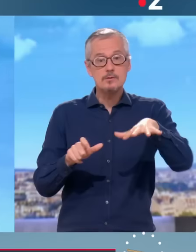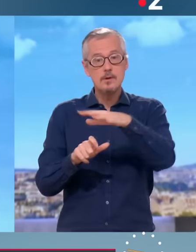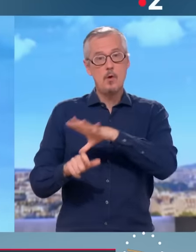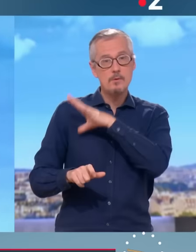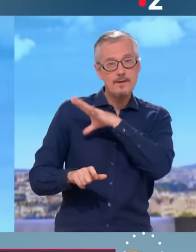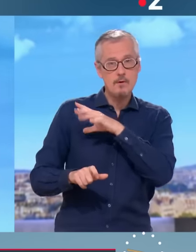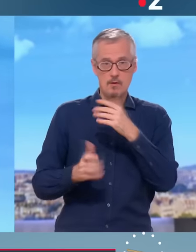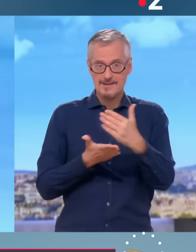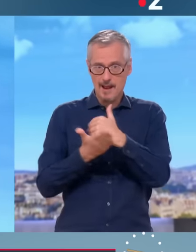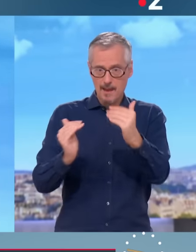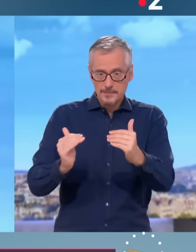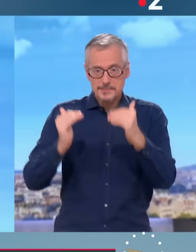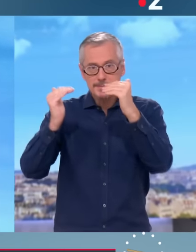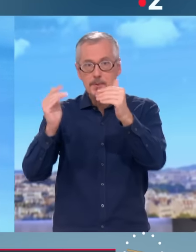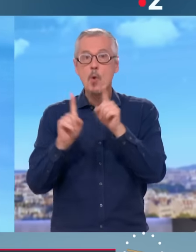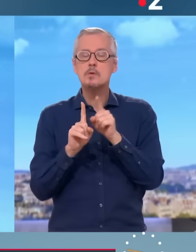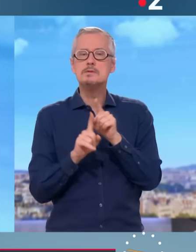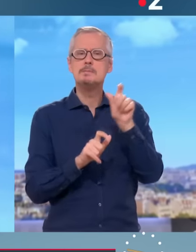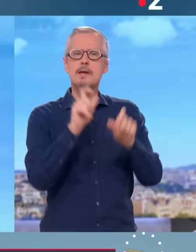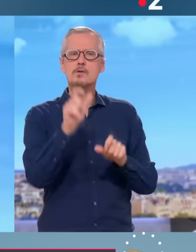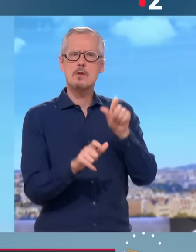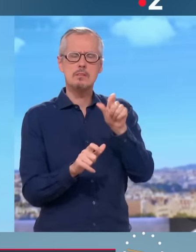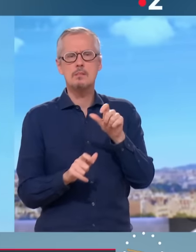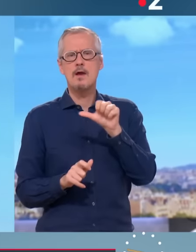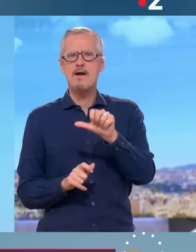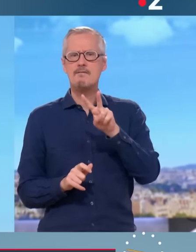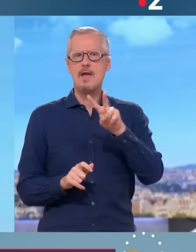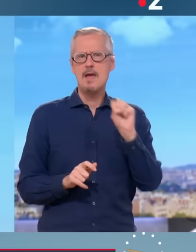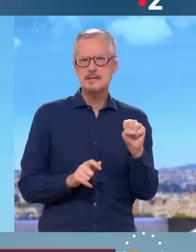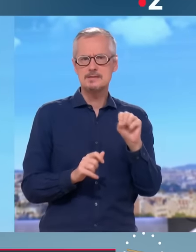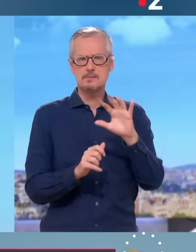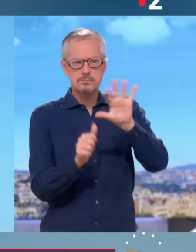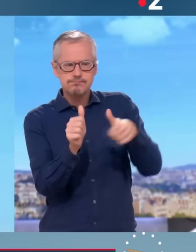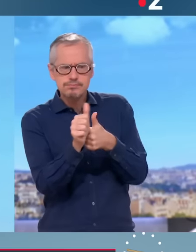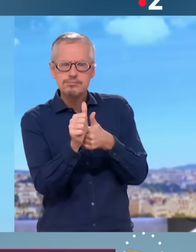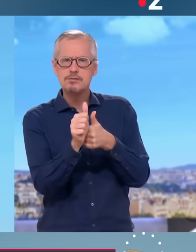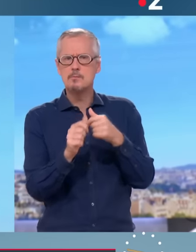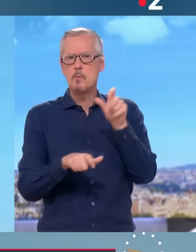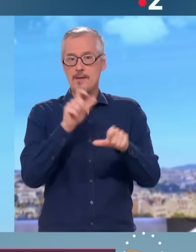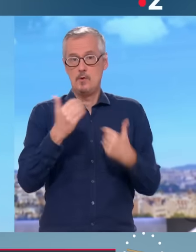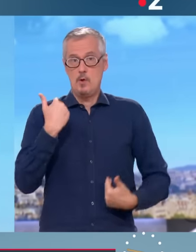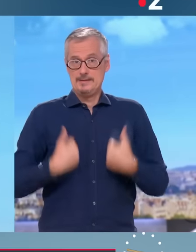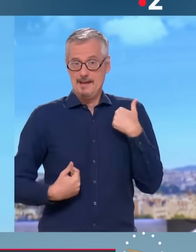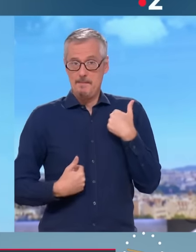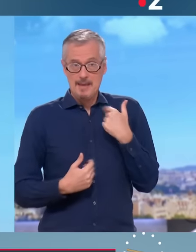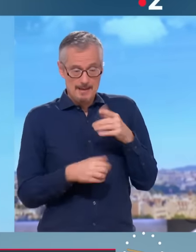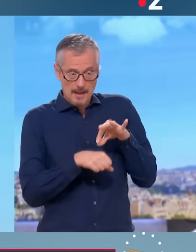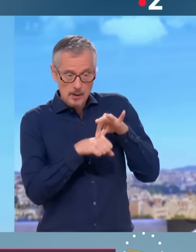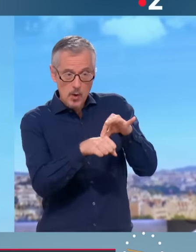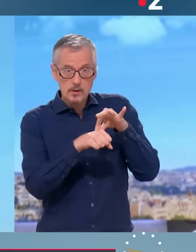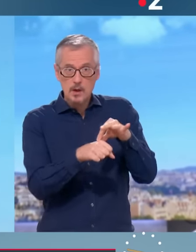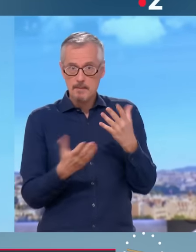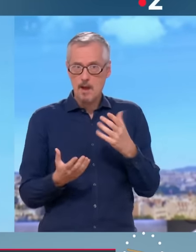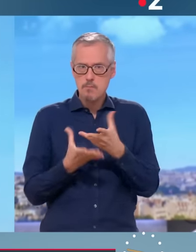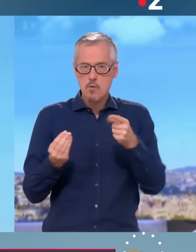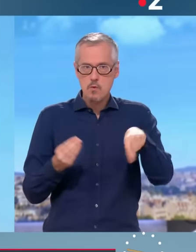question des auxiliaires de vie scolaire. Beaucoup d'enfants handicapés ne pourront pas rentrer à l'école en cette rentrée parce qu'il manque des auxiliaires de vie scolaire. Et